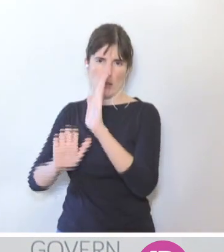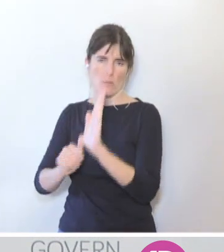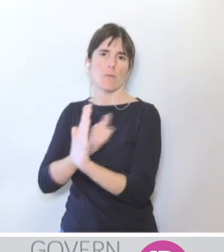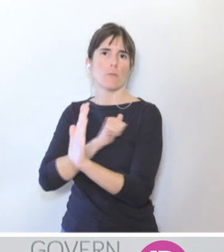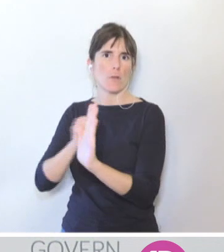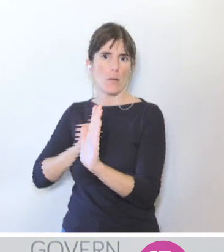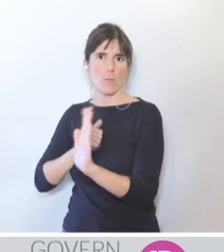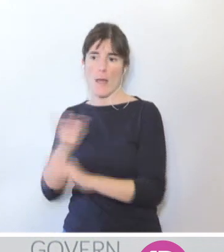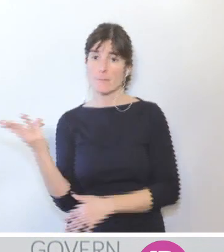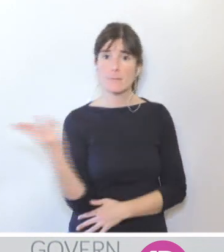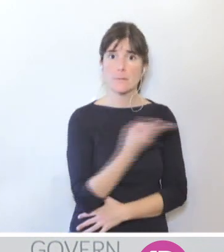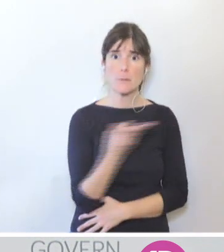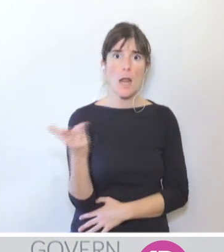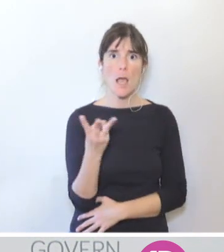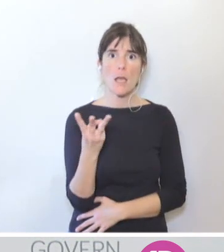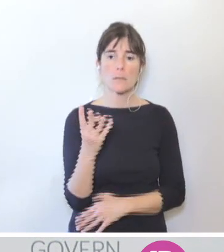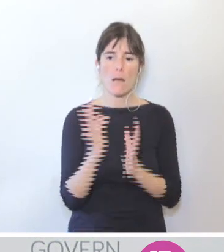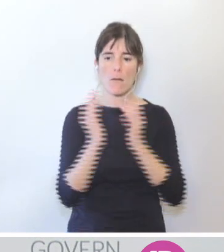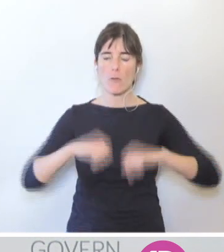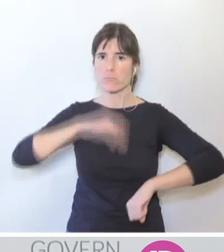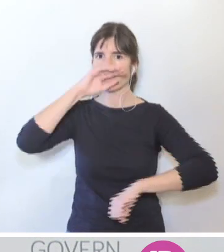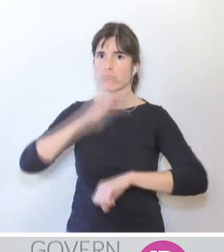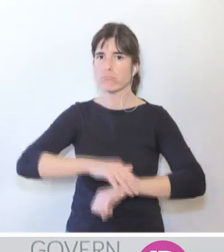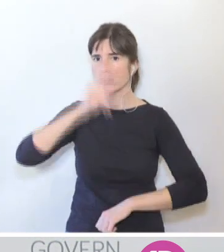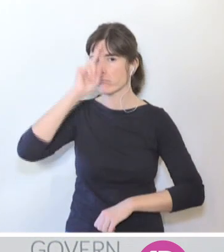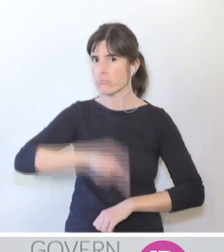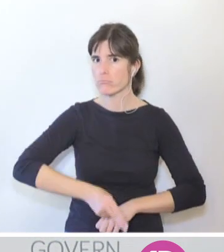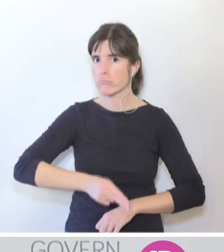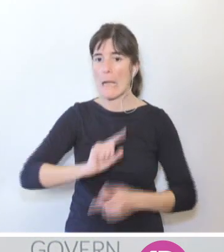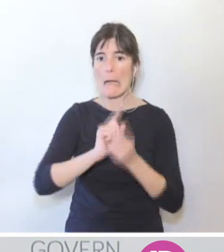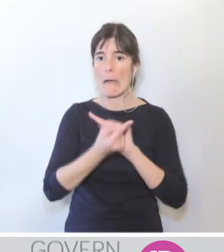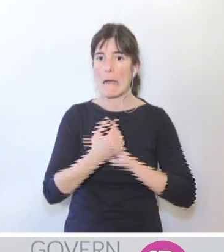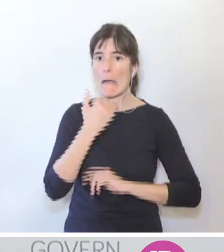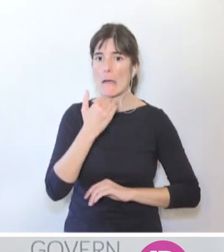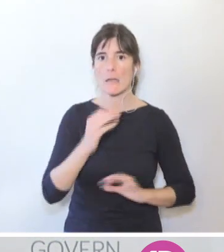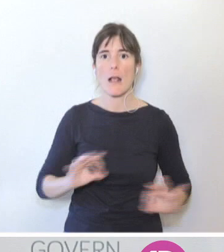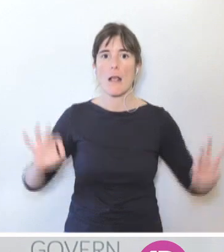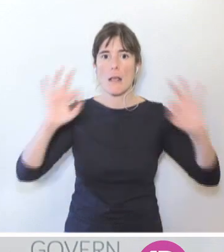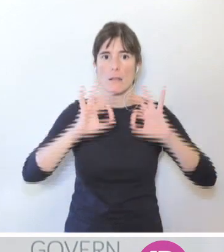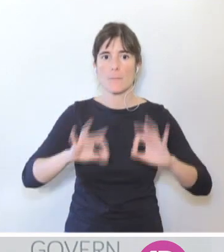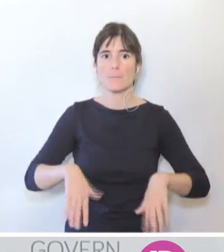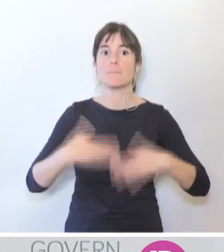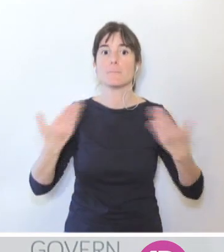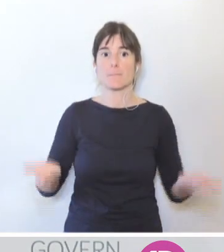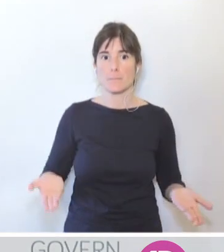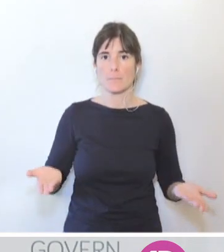es compleix arregetable. I no hi ha cap canvi en aquest sentit. Per tant, no sé exactament